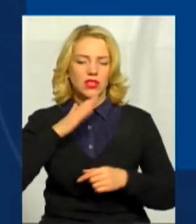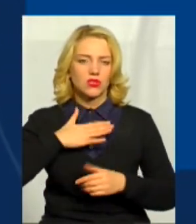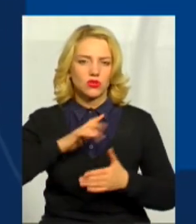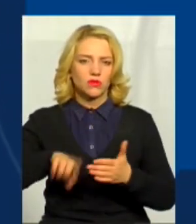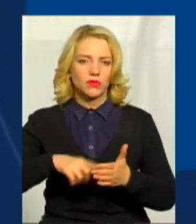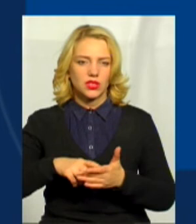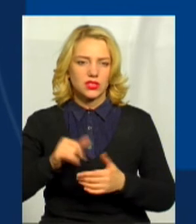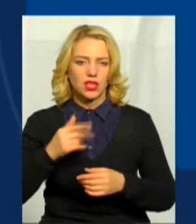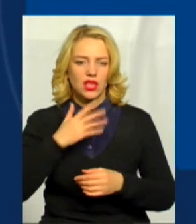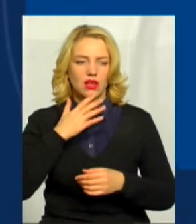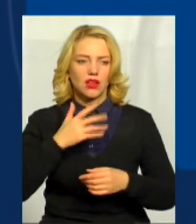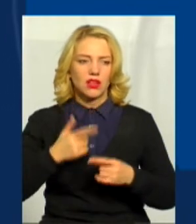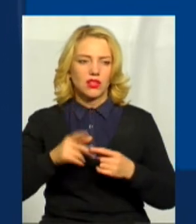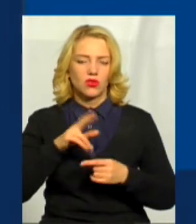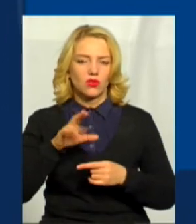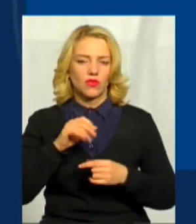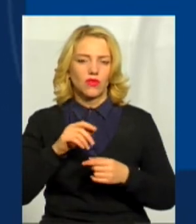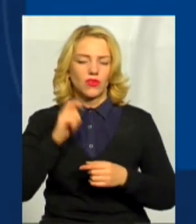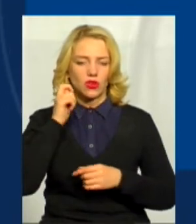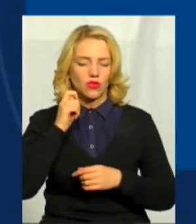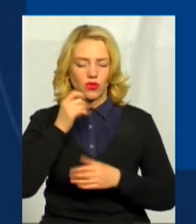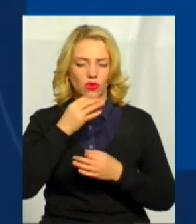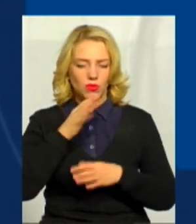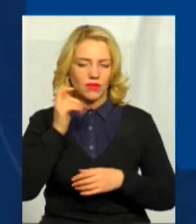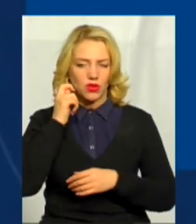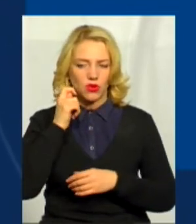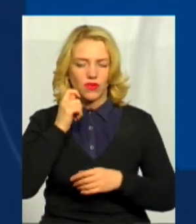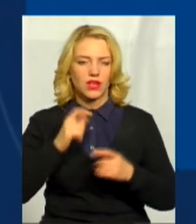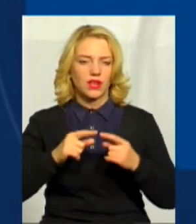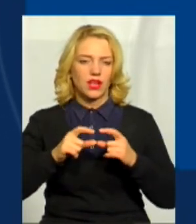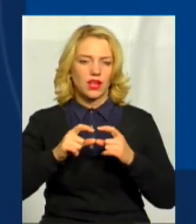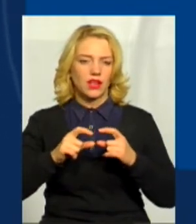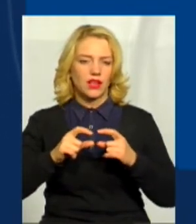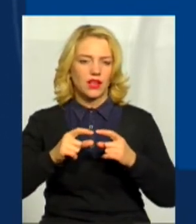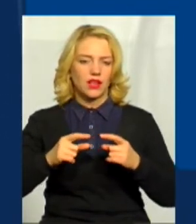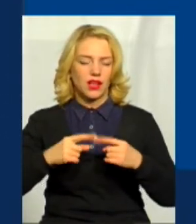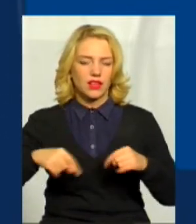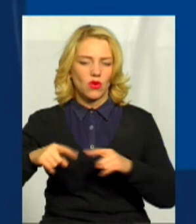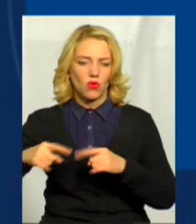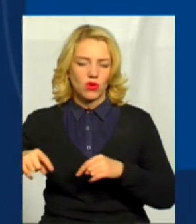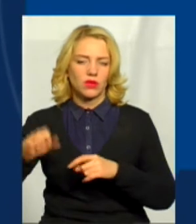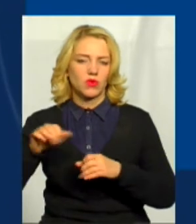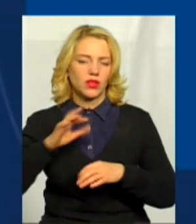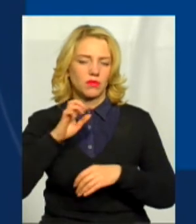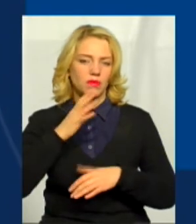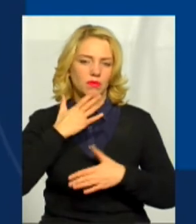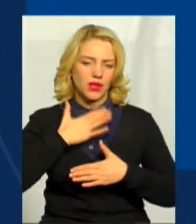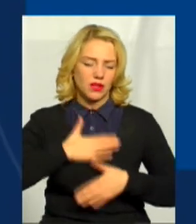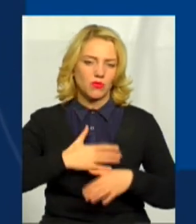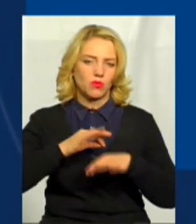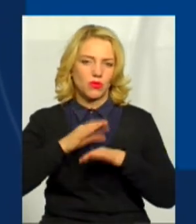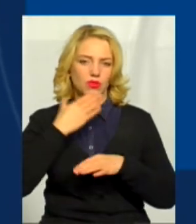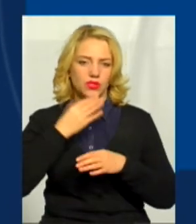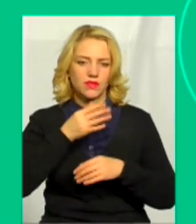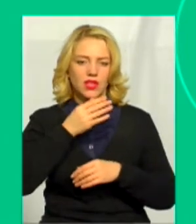де люди різних вікових категорій могли приємно, цікаво і корисно проводити свій вільний час будній день чи